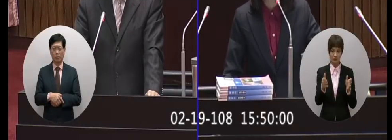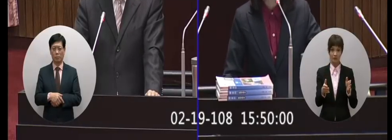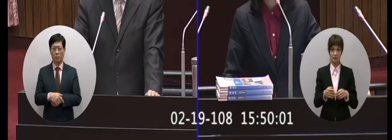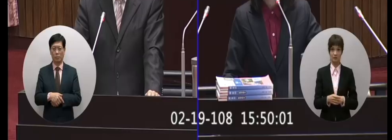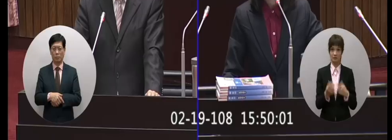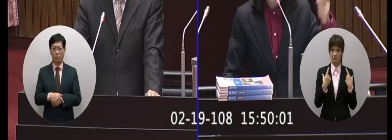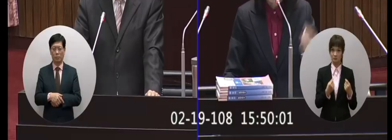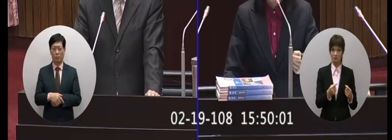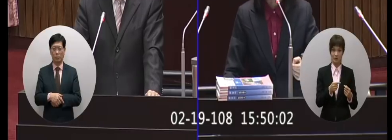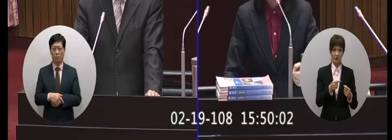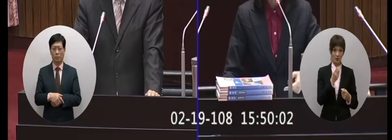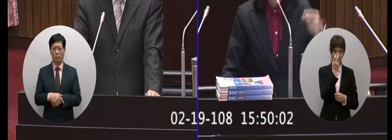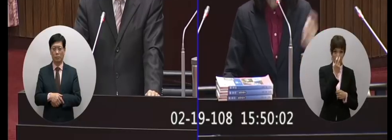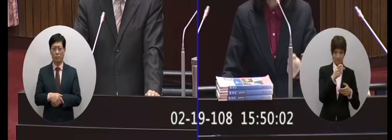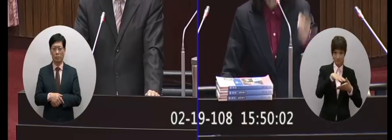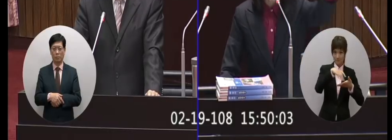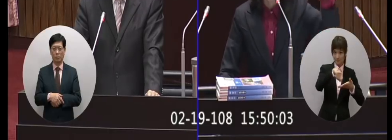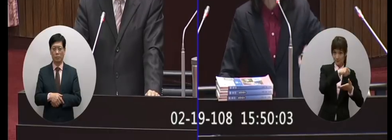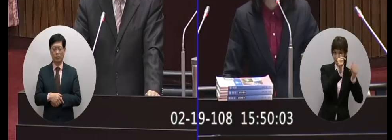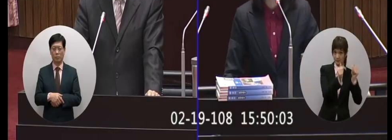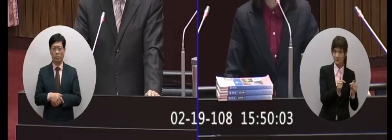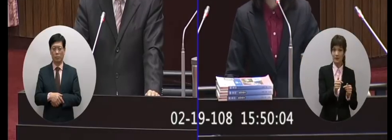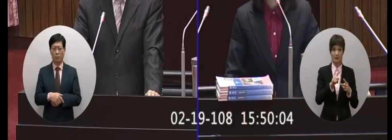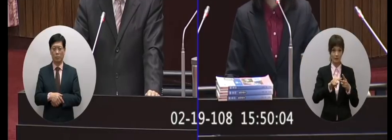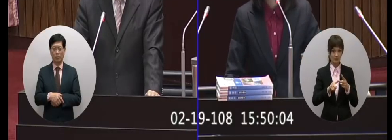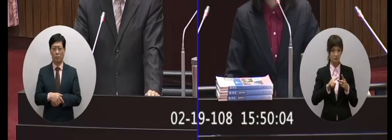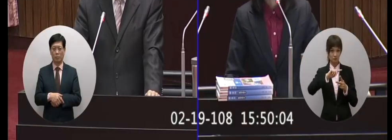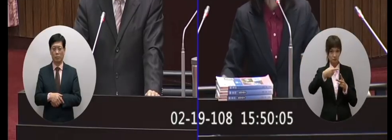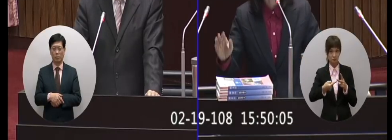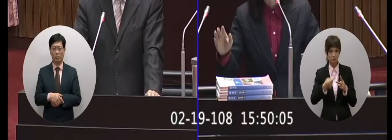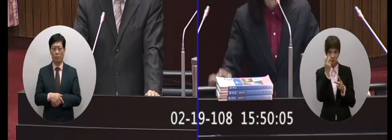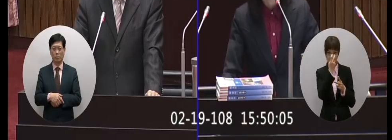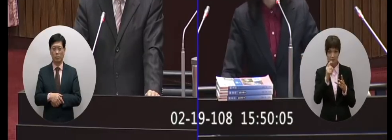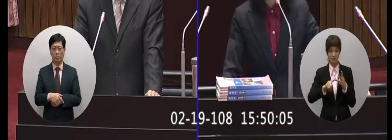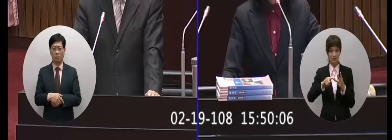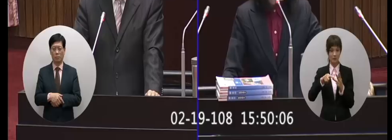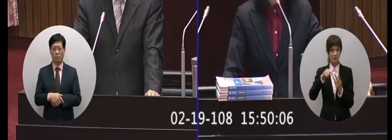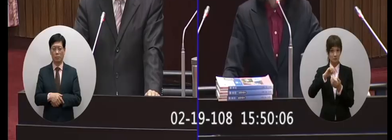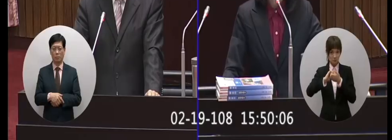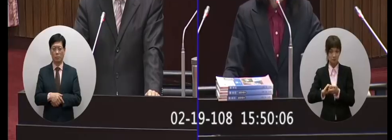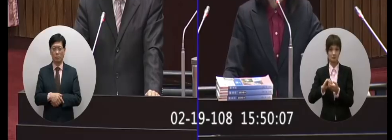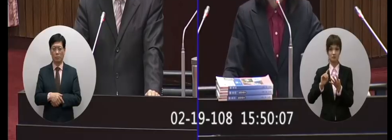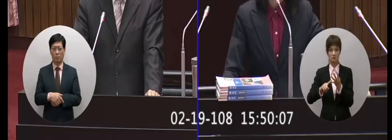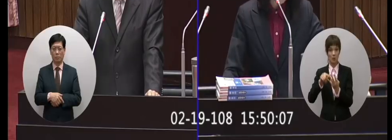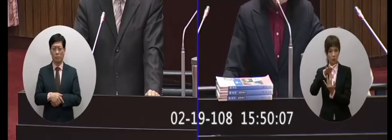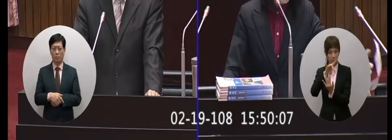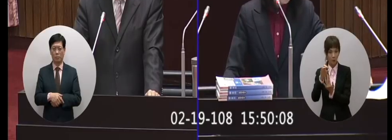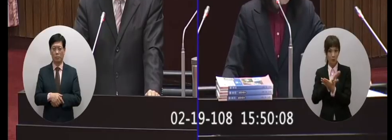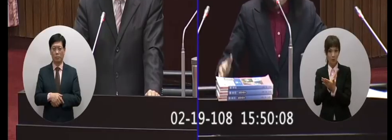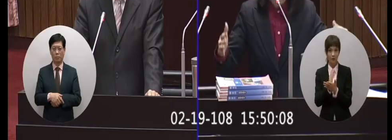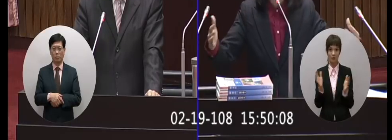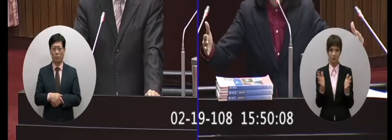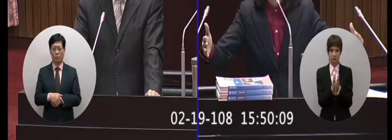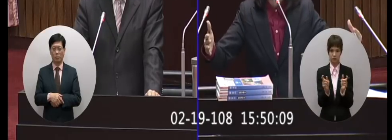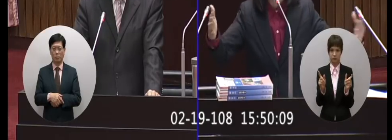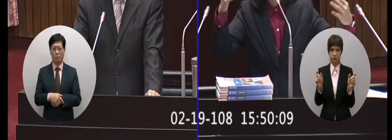編到審到定案到選書所以部長我當然很高興你做